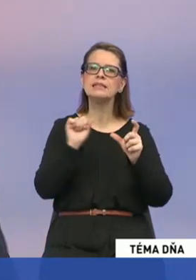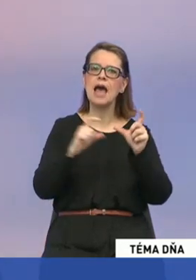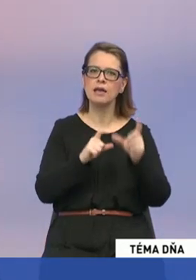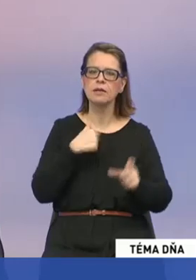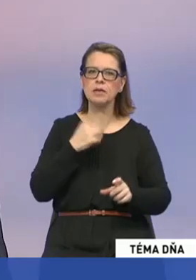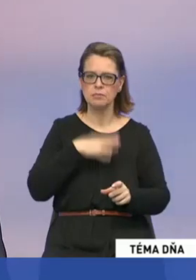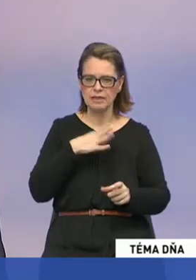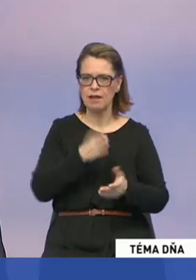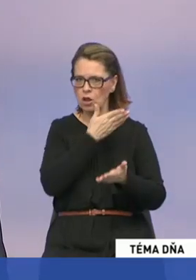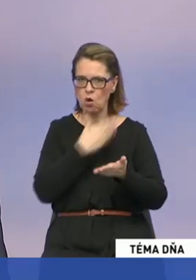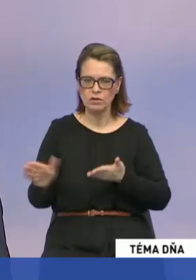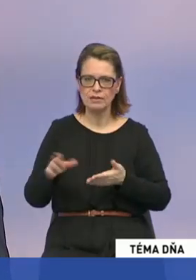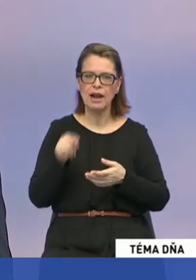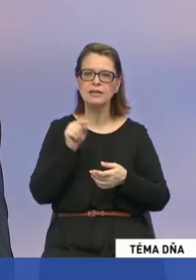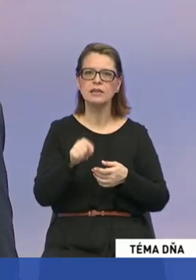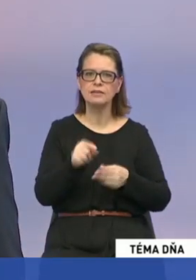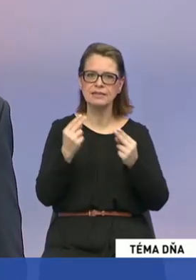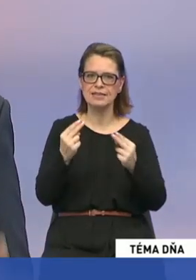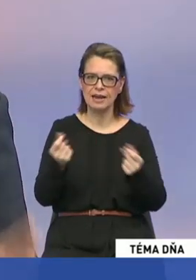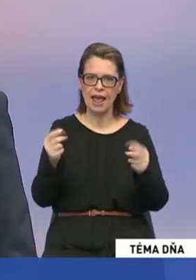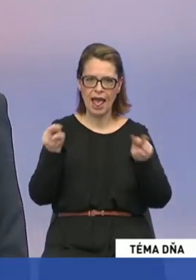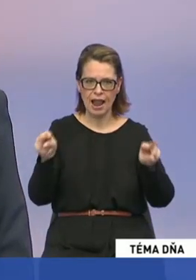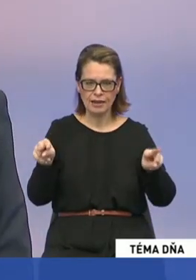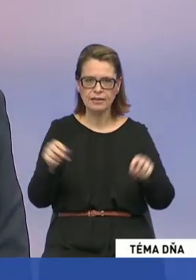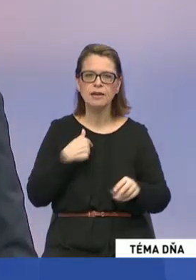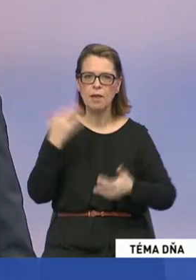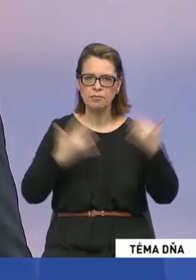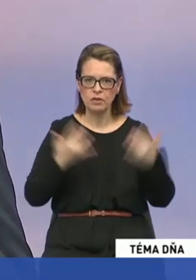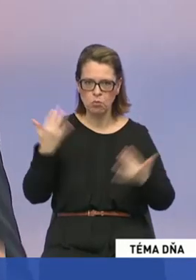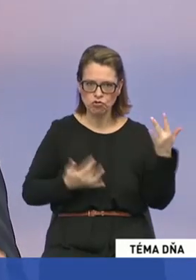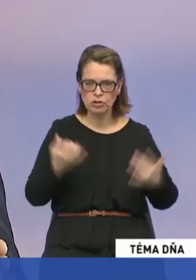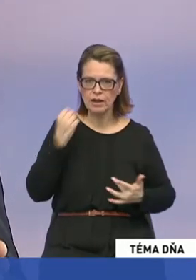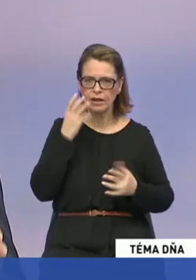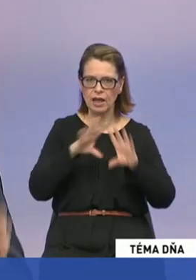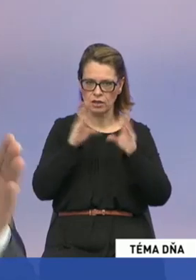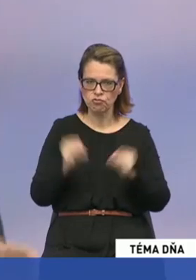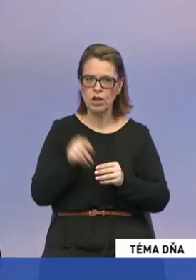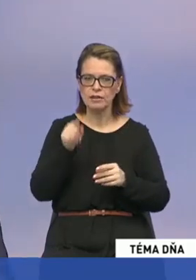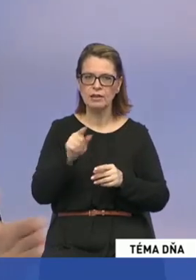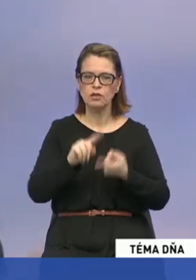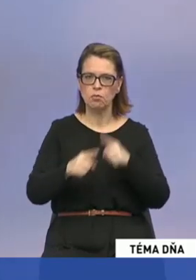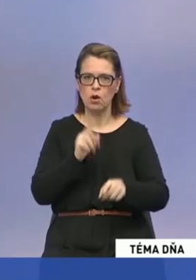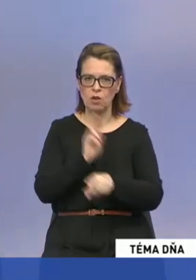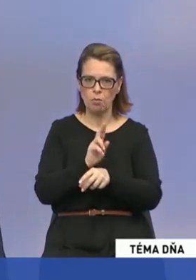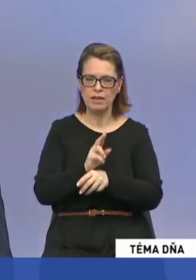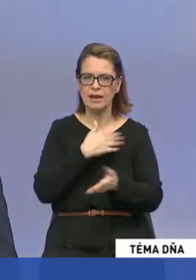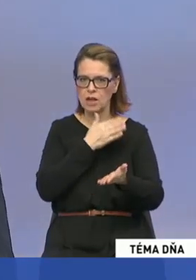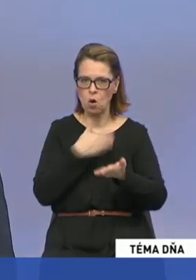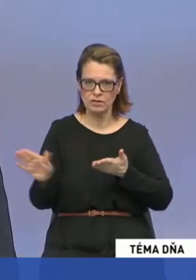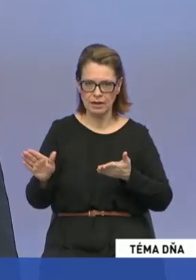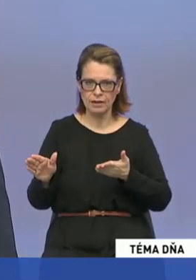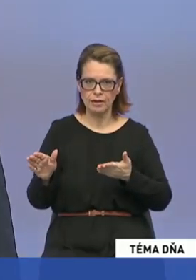chceli odstrániť z týchto cien elektriny. A máme vypočítané, že ak všetky tieto politické opatrenie obmedzíme alebo odstránime,